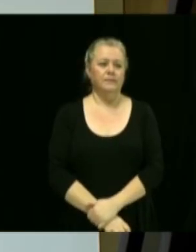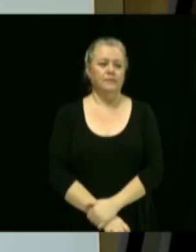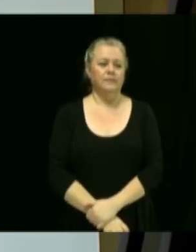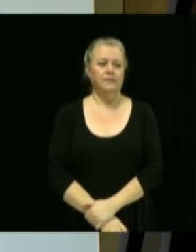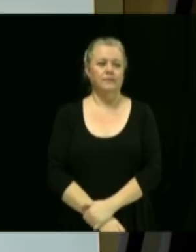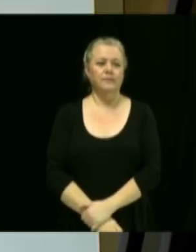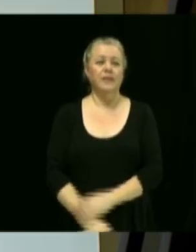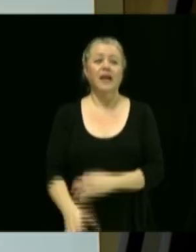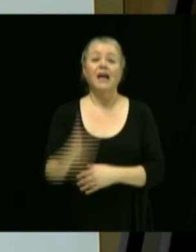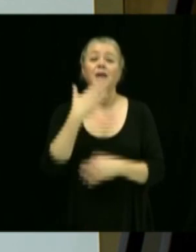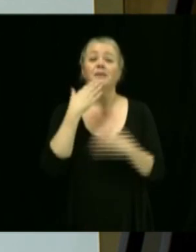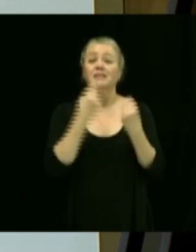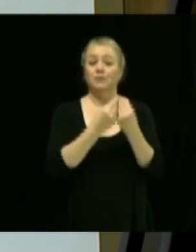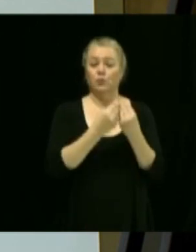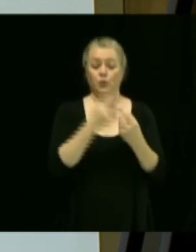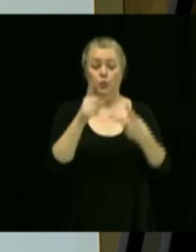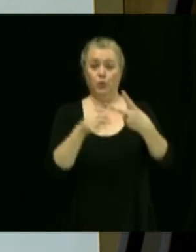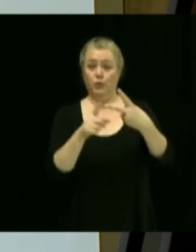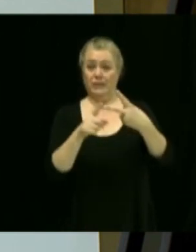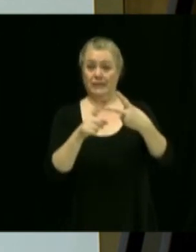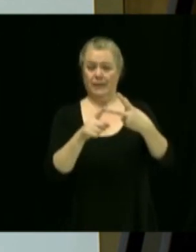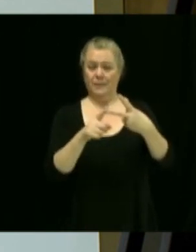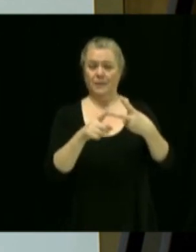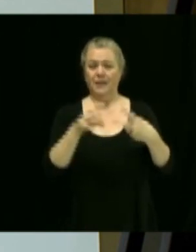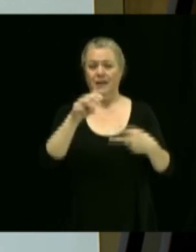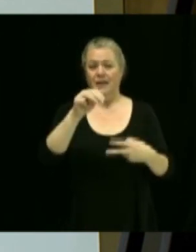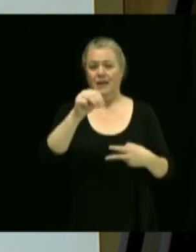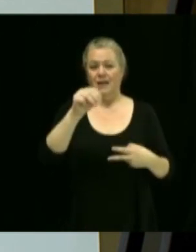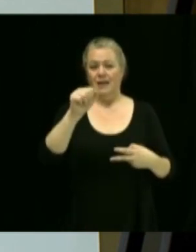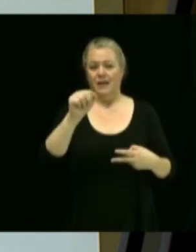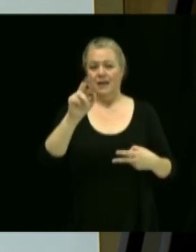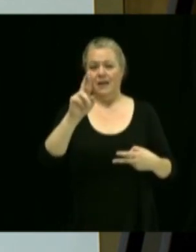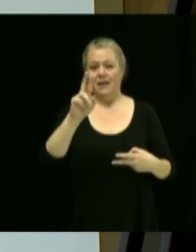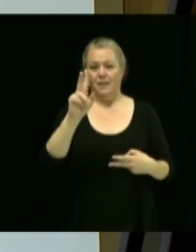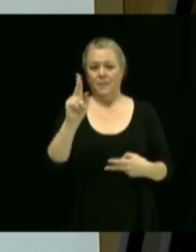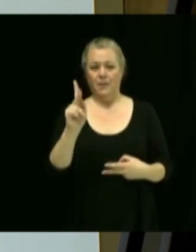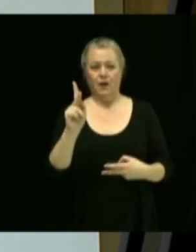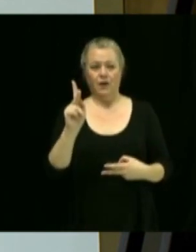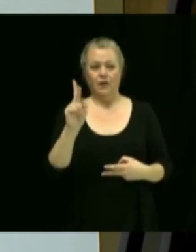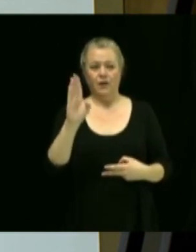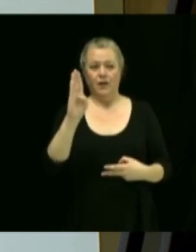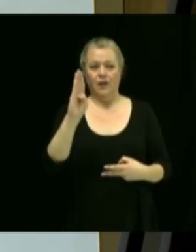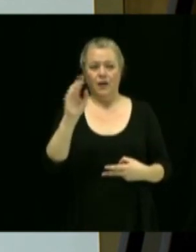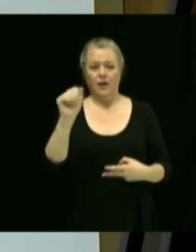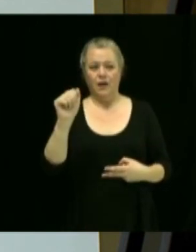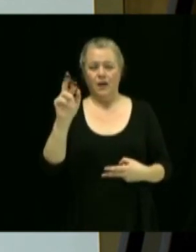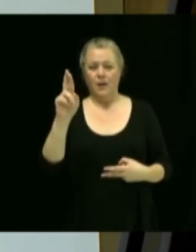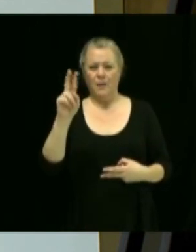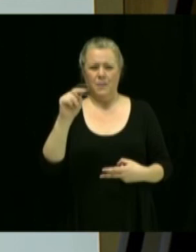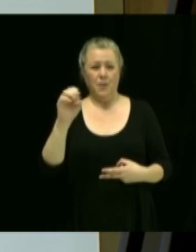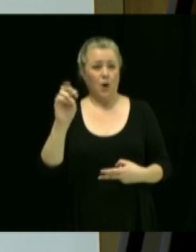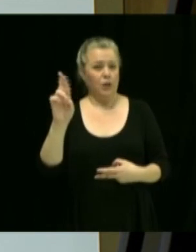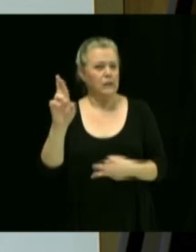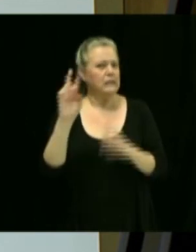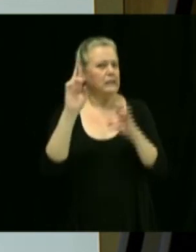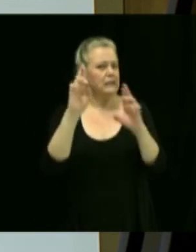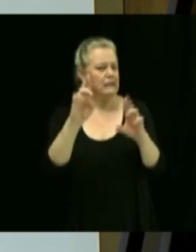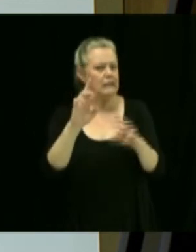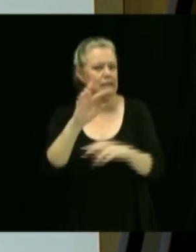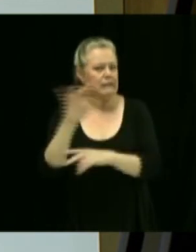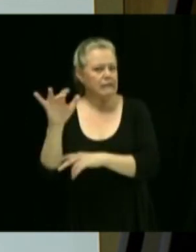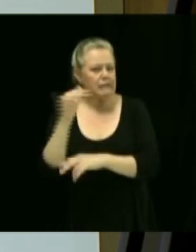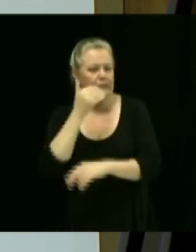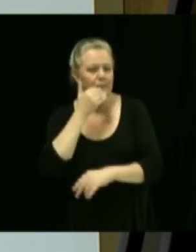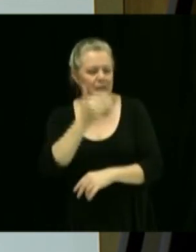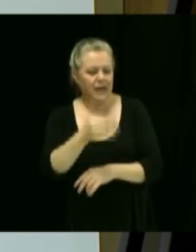Merci beaucoup. La deuxième question de Mark Barmer. J'espère que je le prononce de la bonne façon. Est-ce nécessaire